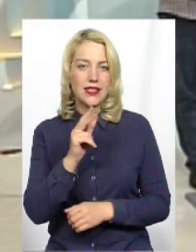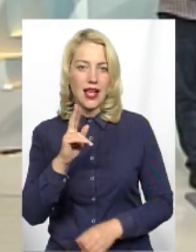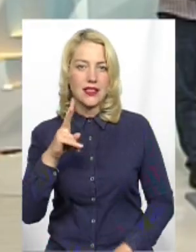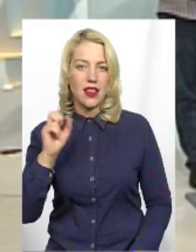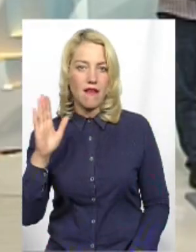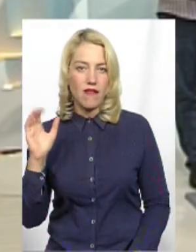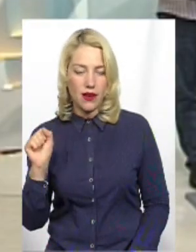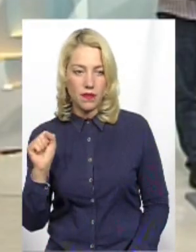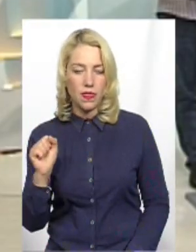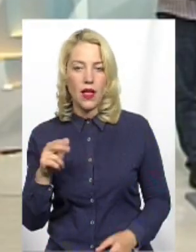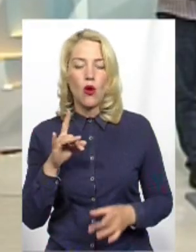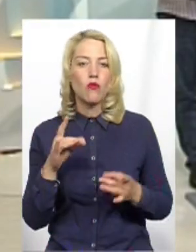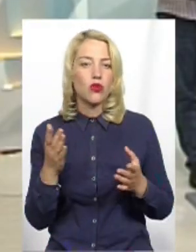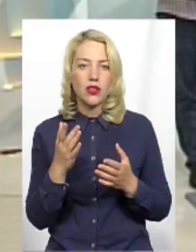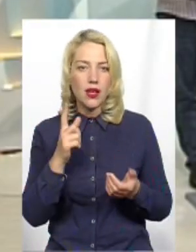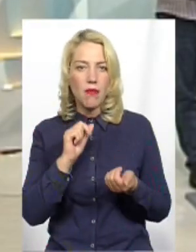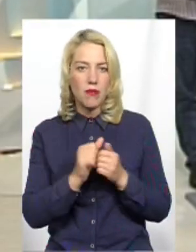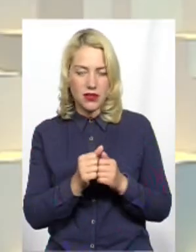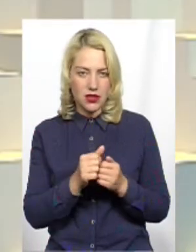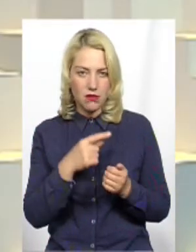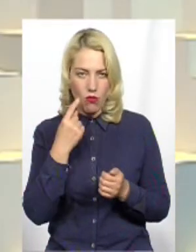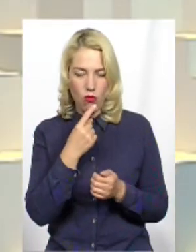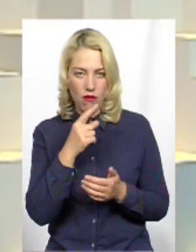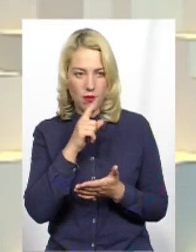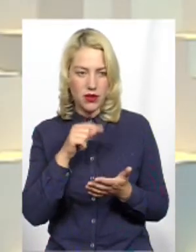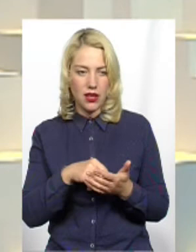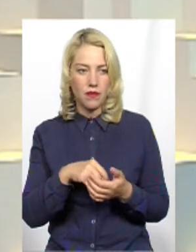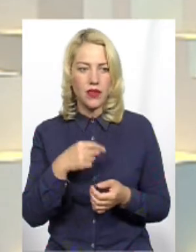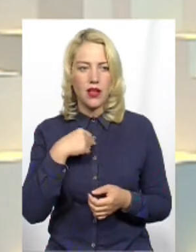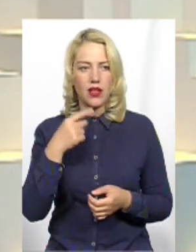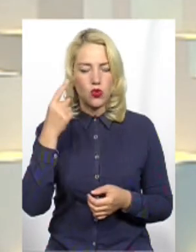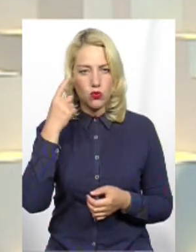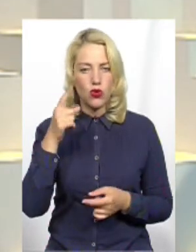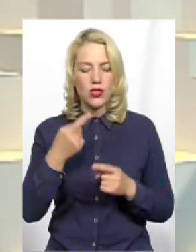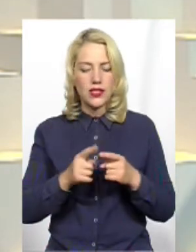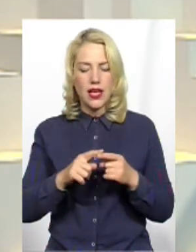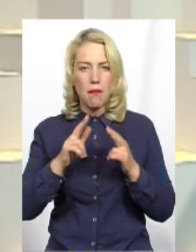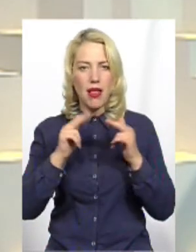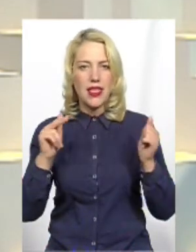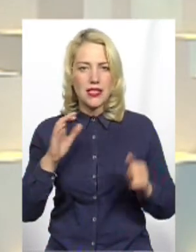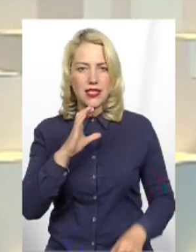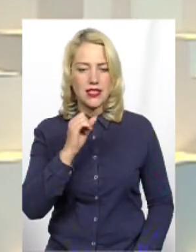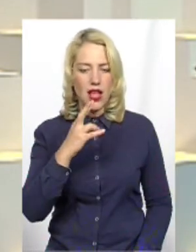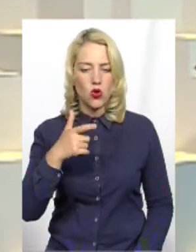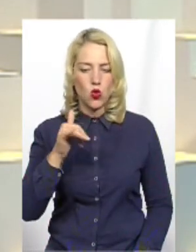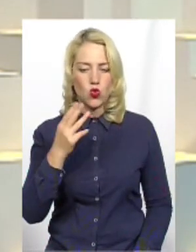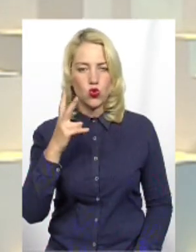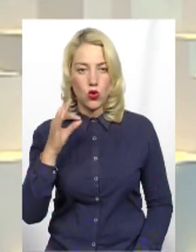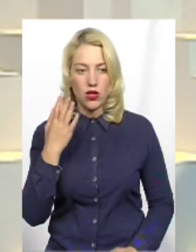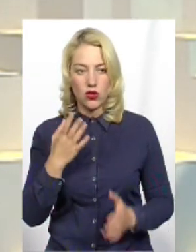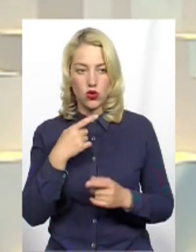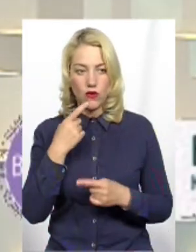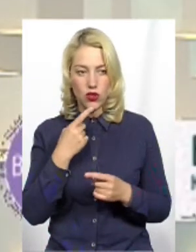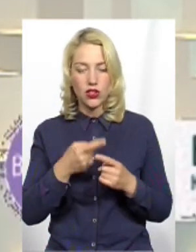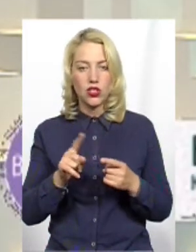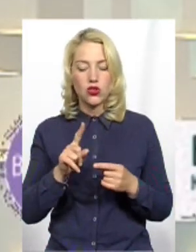Про які пам'ятки йдеться? Ну, я так розумію, що це про палац Сангушко Якщо брати те, що я розпочав